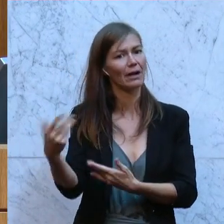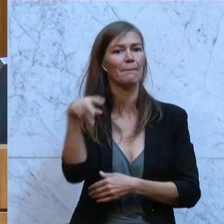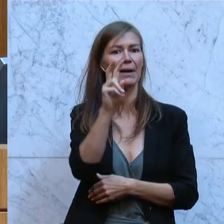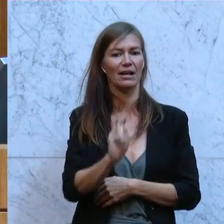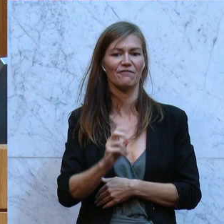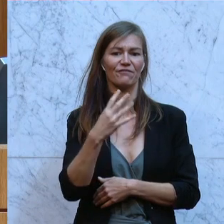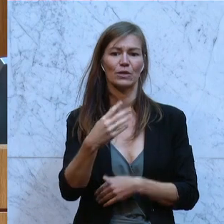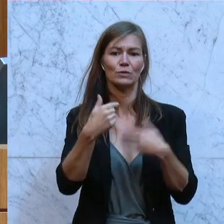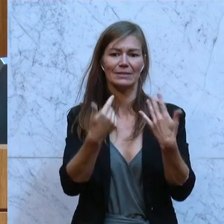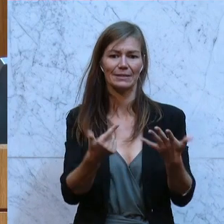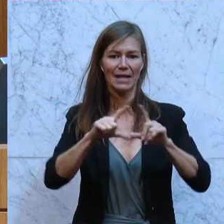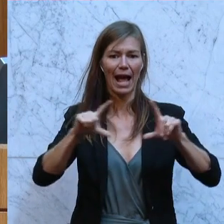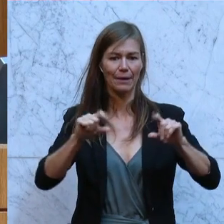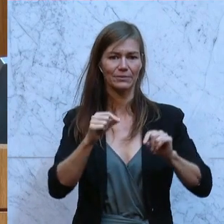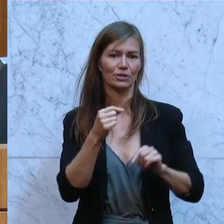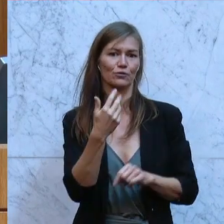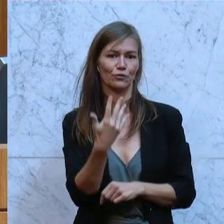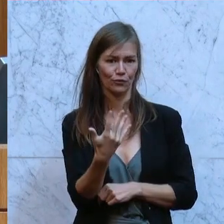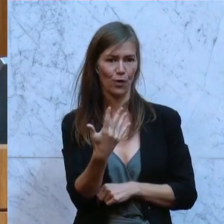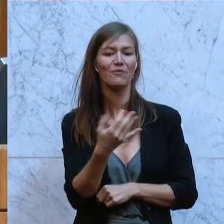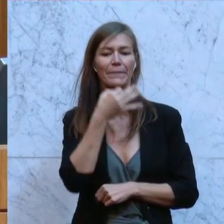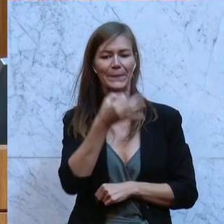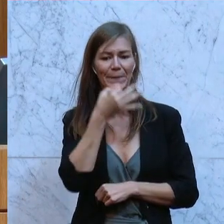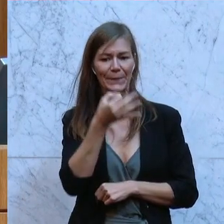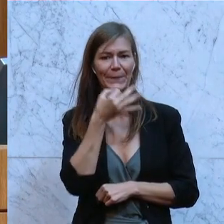5 der Geschäftsordnung darf die Rede 20 Minuten nicht übersteigen.